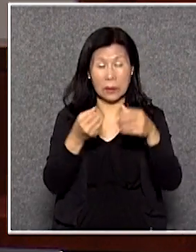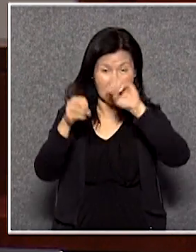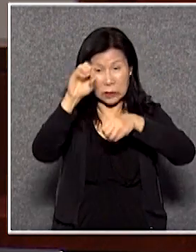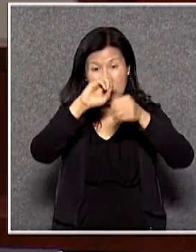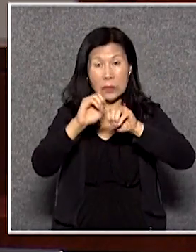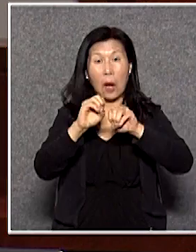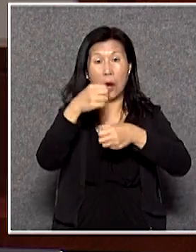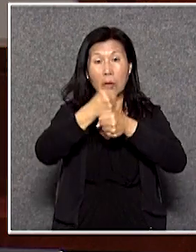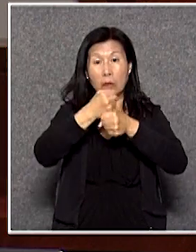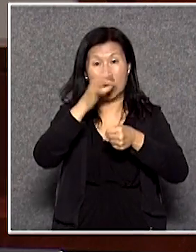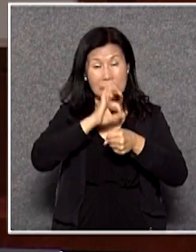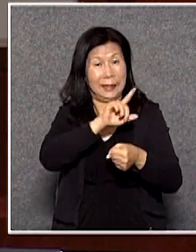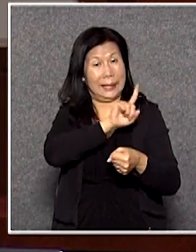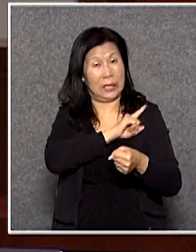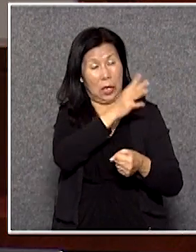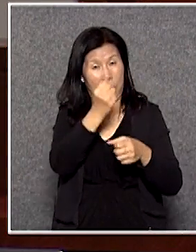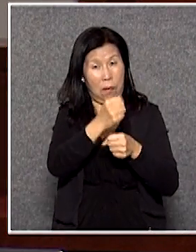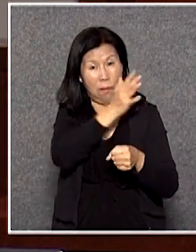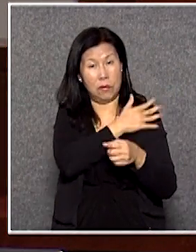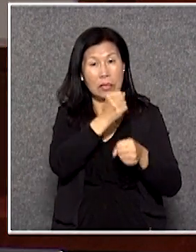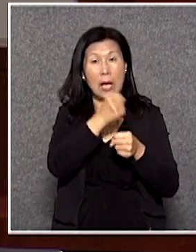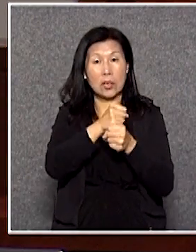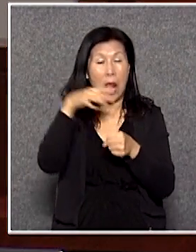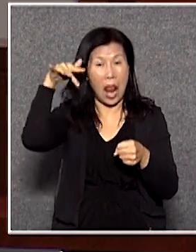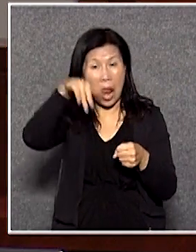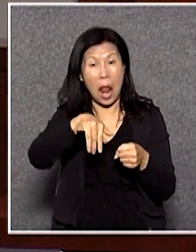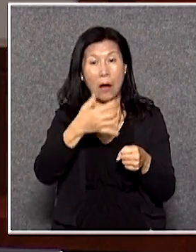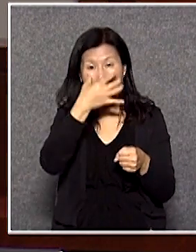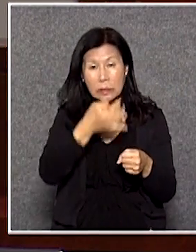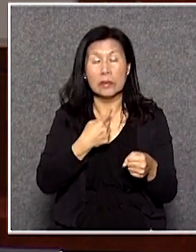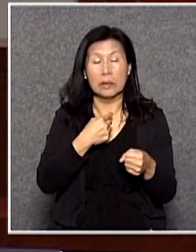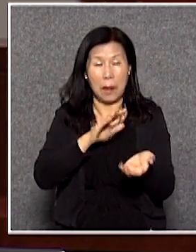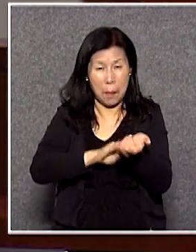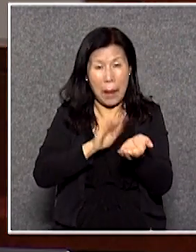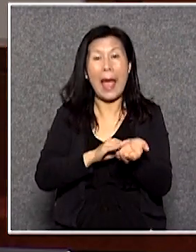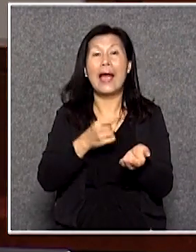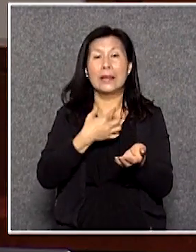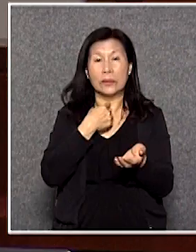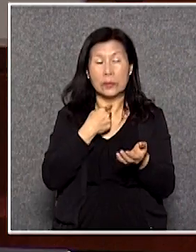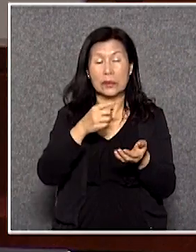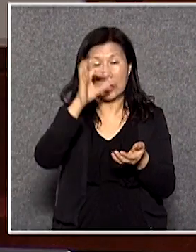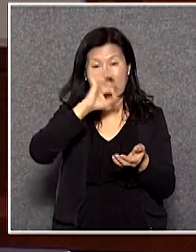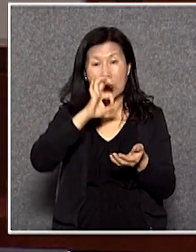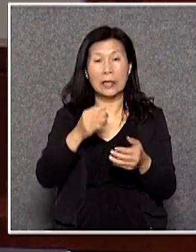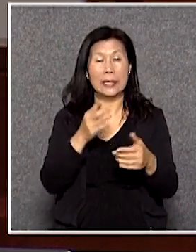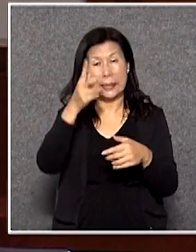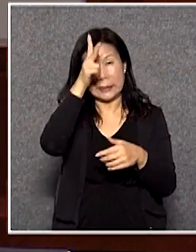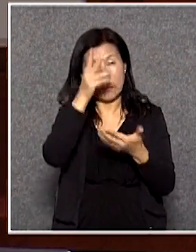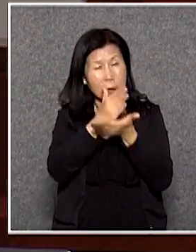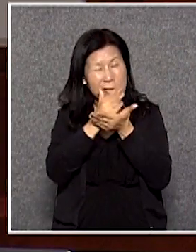藥工業自己去製造流感疫苗這個建議其實政府都不妨可以考慮一下